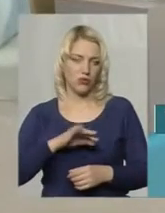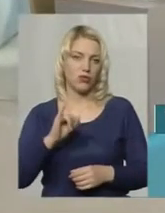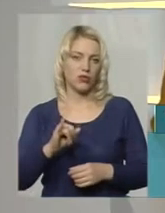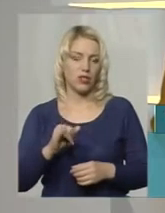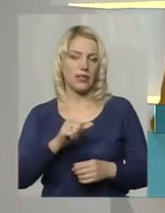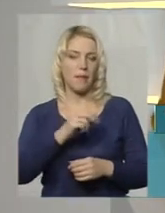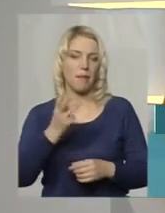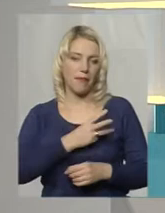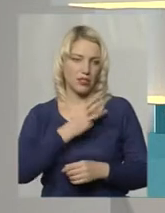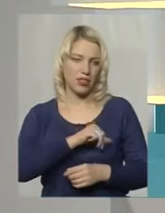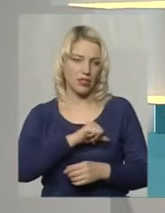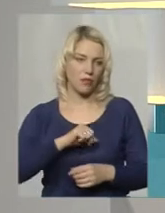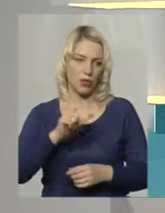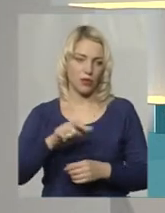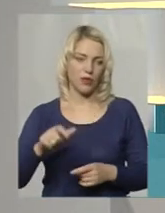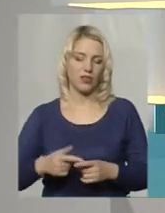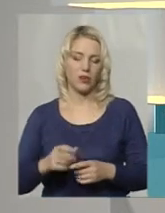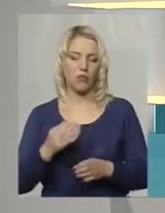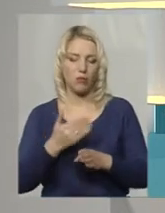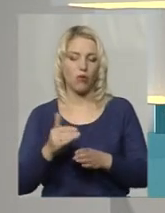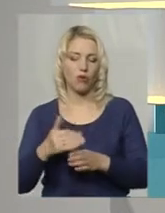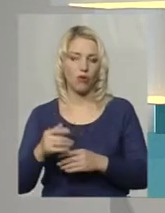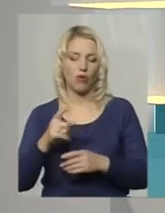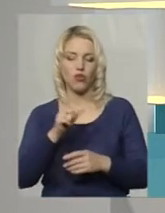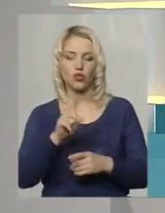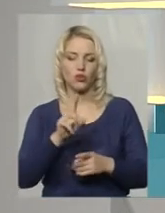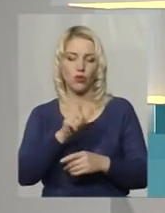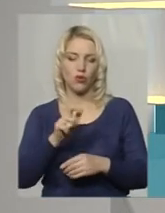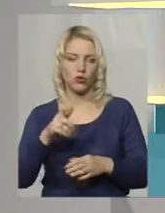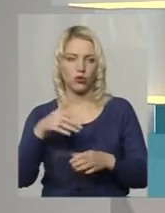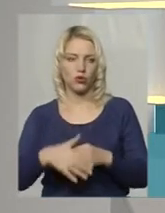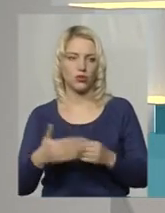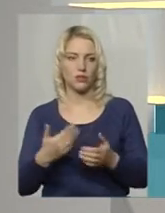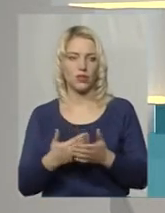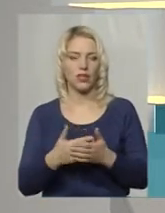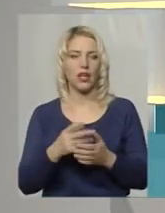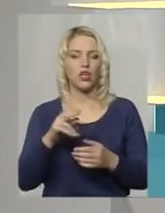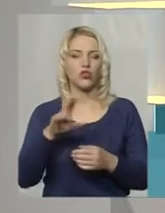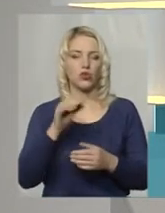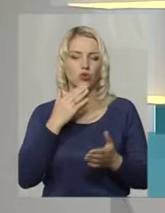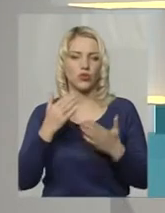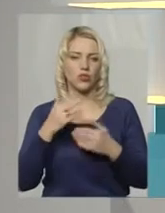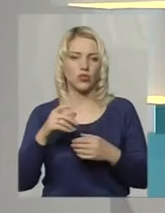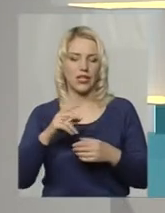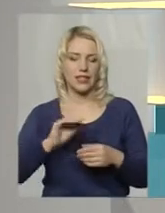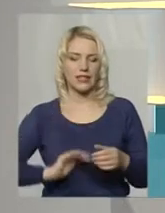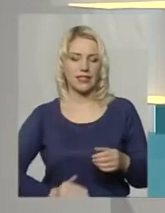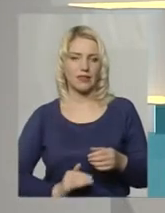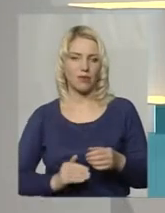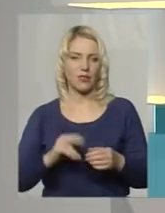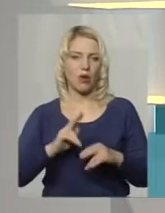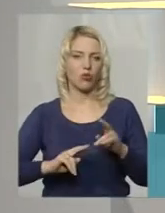громадянина. Але от покроково, щоб люди зрозуміли, всіх цих випадках, пов'язаних із забудовником, в першу чергу, куди вони йдуть